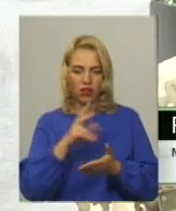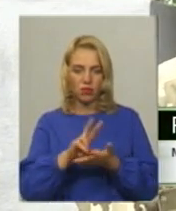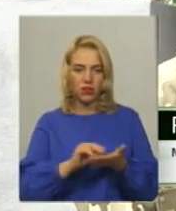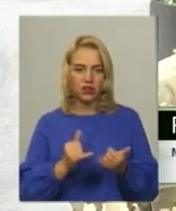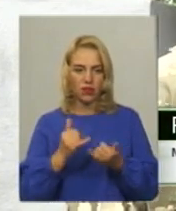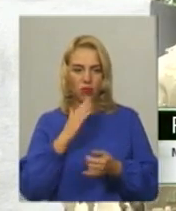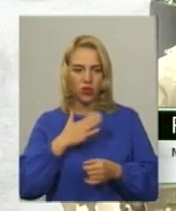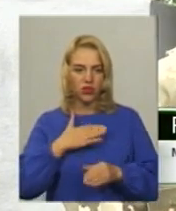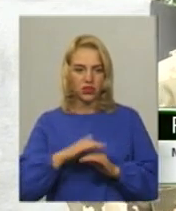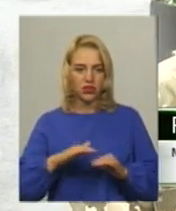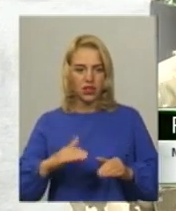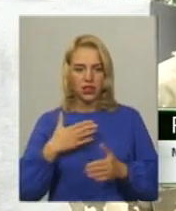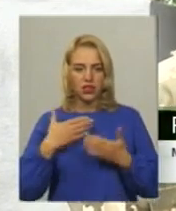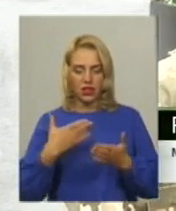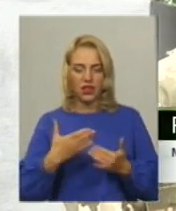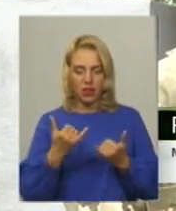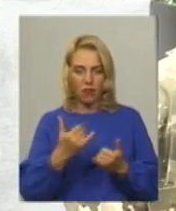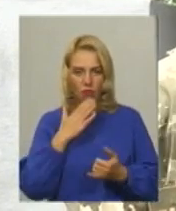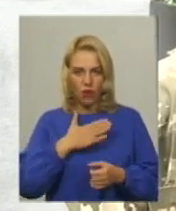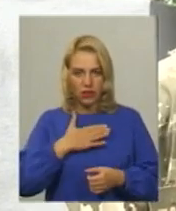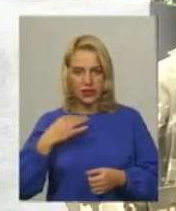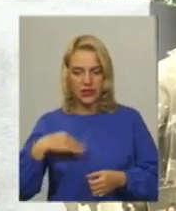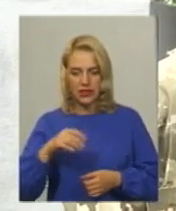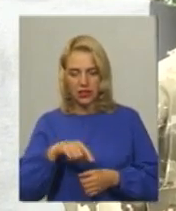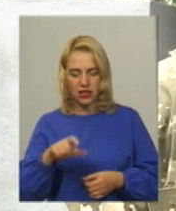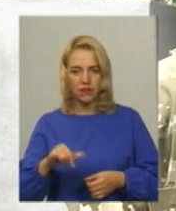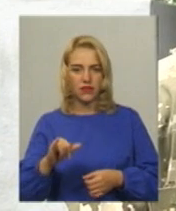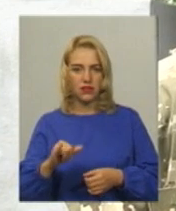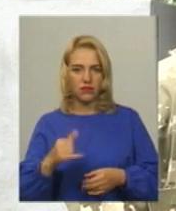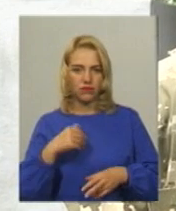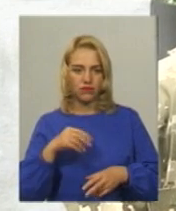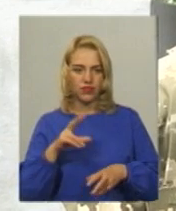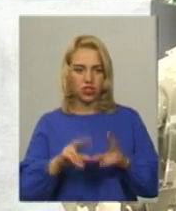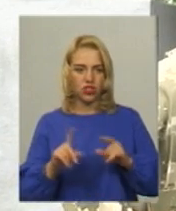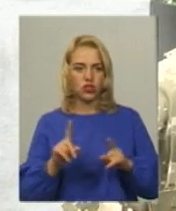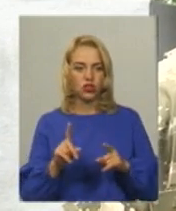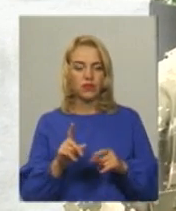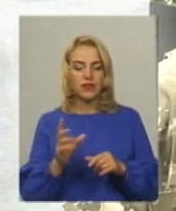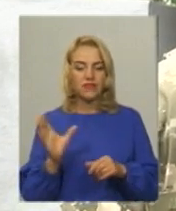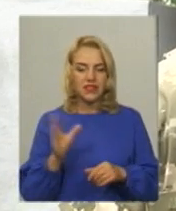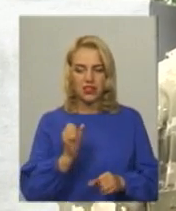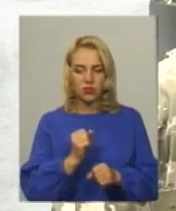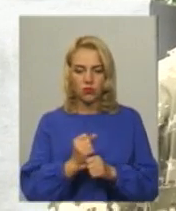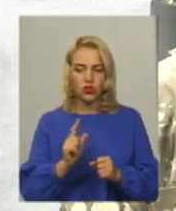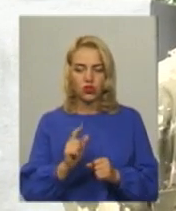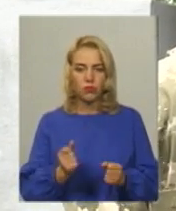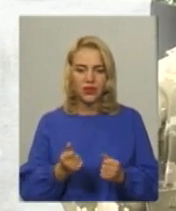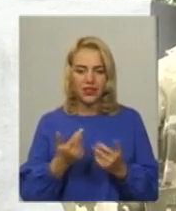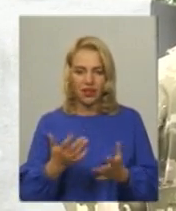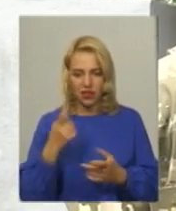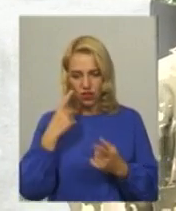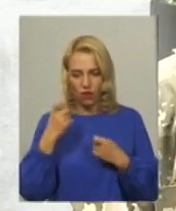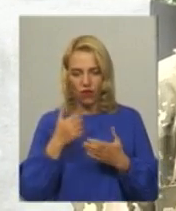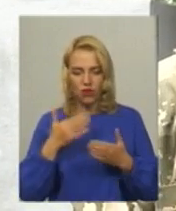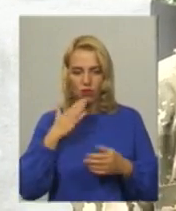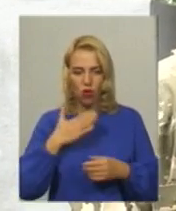для моїх синів Я зроблю все, щоб отримати максимальну кількість інформації від моїх старших колег